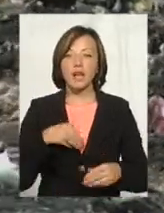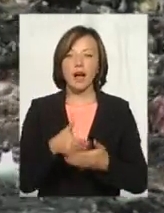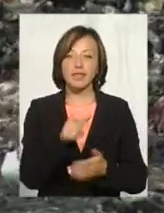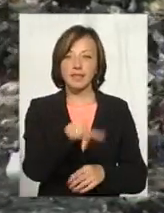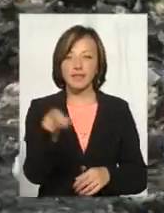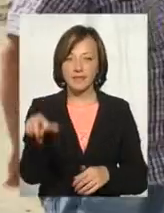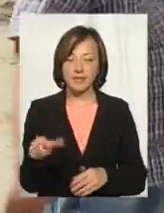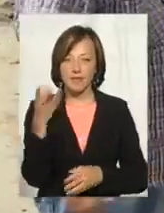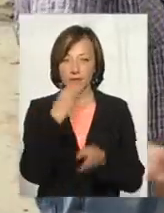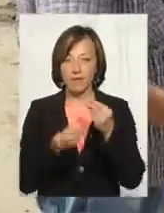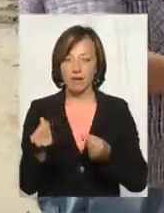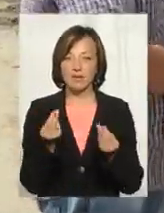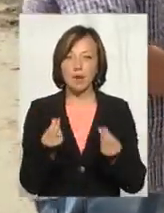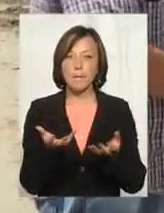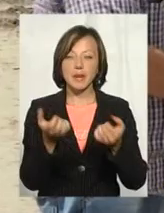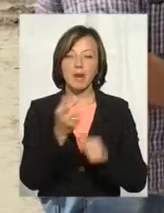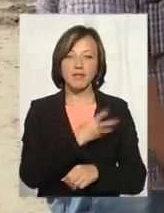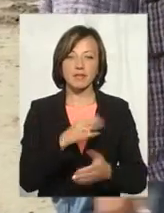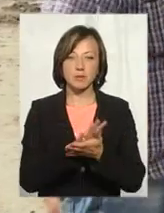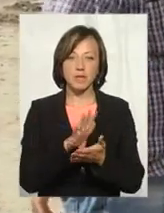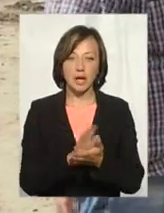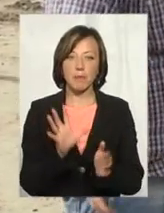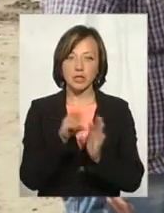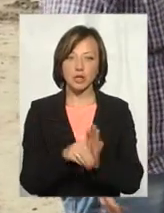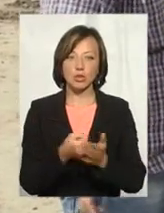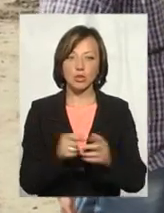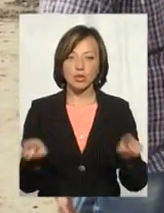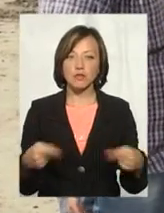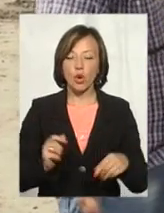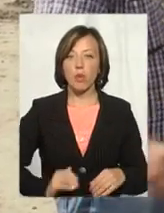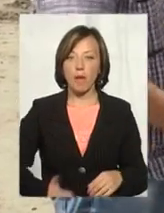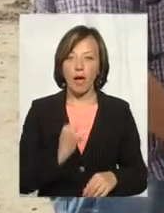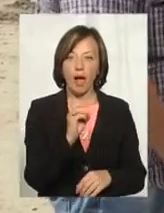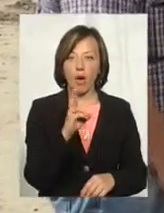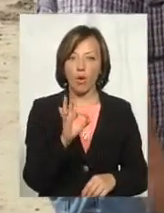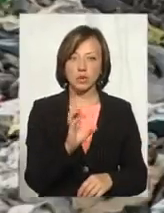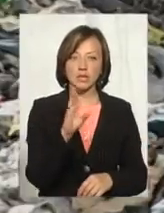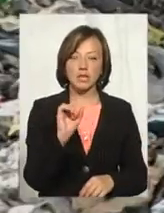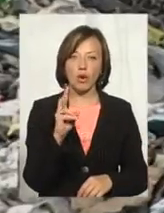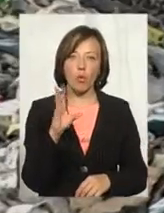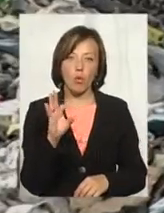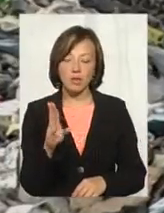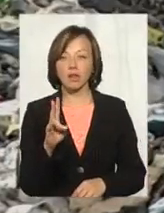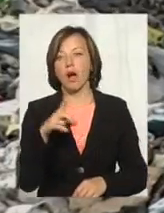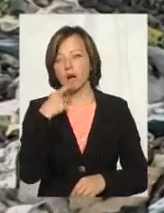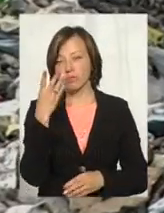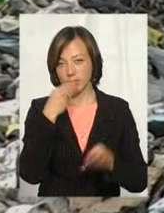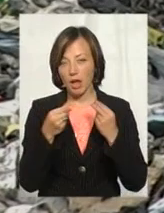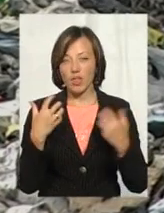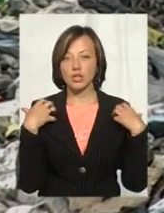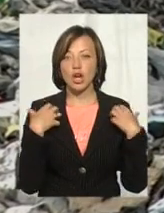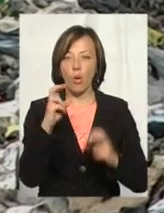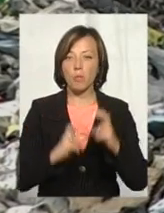махінації пов'язані з прийманням львівського сміття та причетності до створення компанії «Костаркон», яку активісти звуть фіктивною, начальник